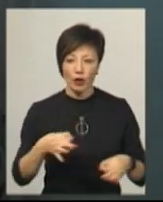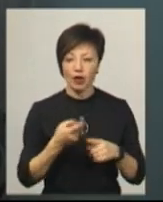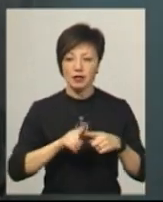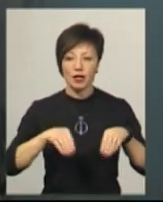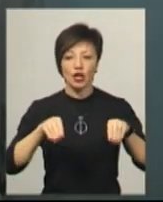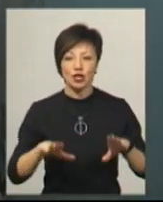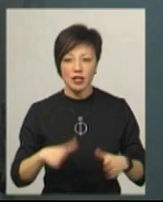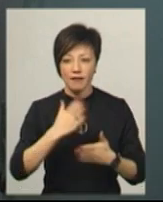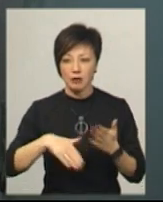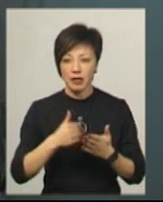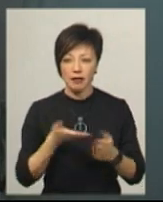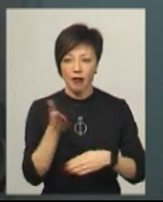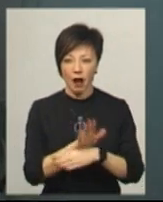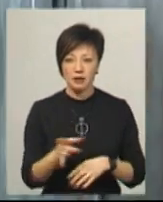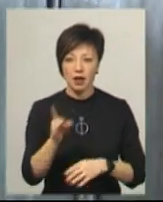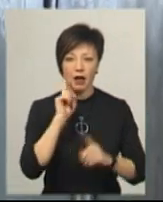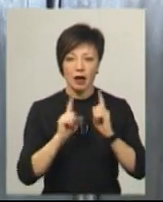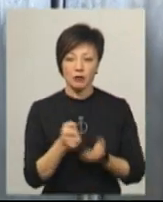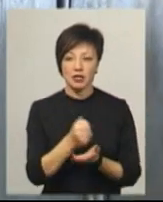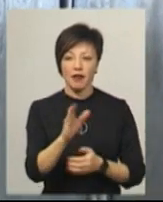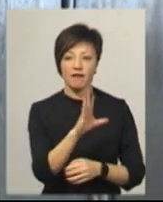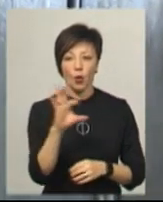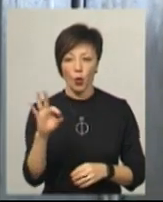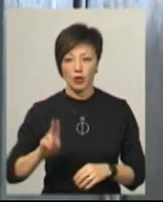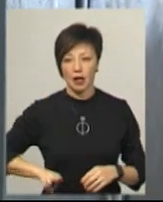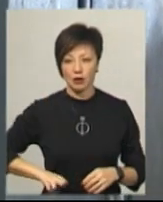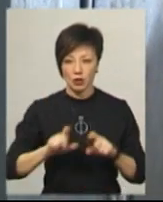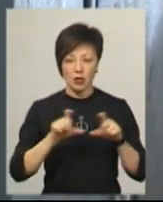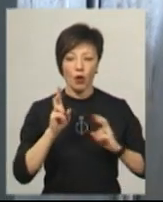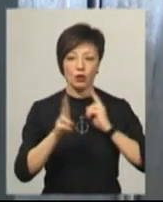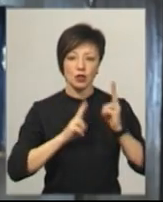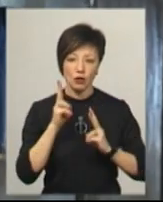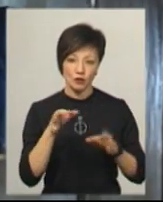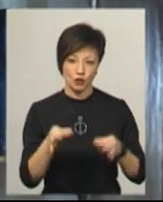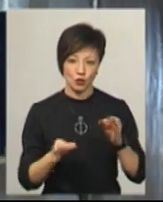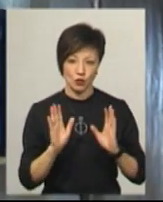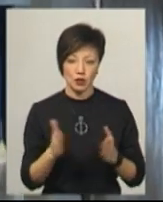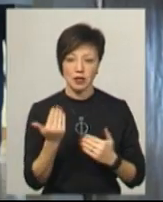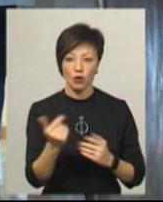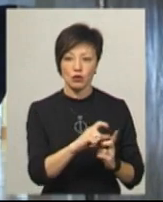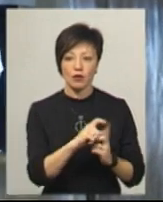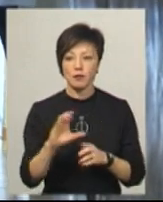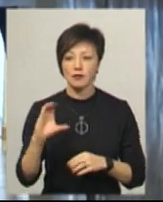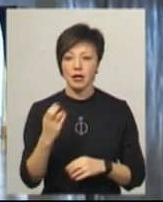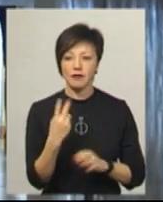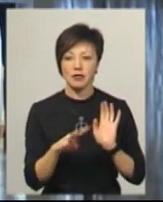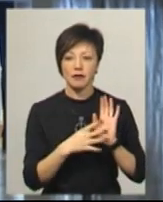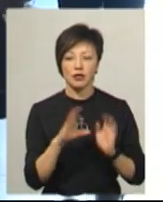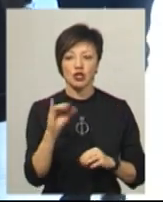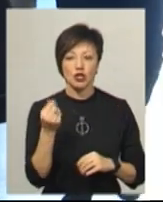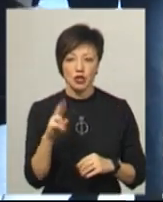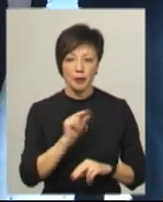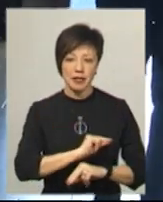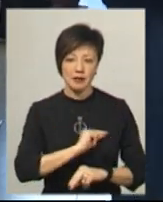рішення відмінити наказ райради про призначення ВОО директора закоду Олену Фурсову оскаржуватимуть у суді. За його словами, в середу 29 січня